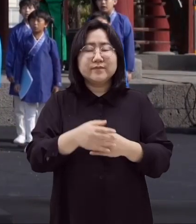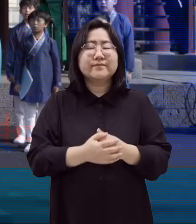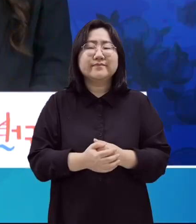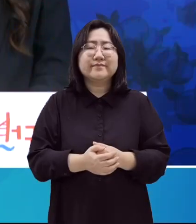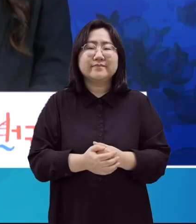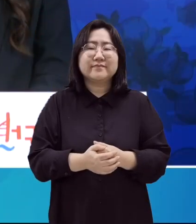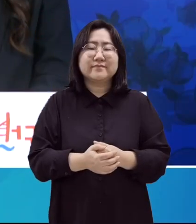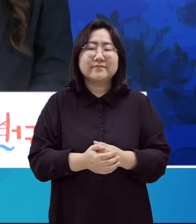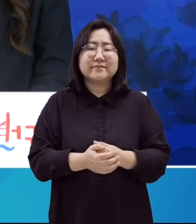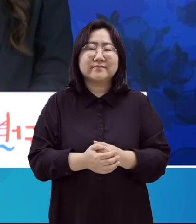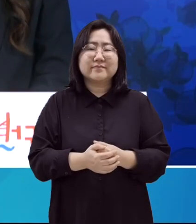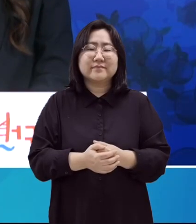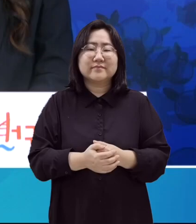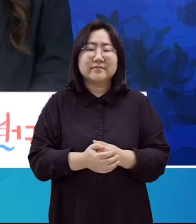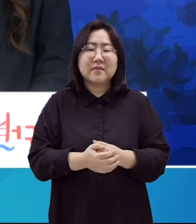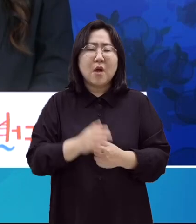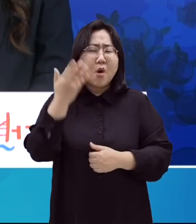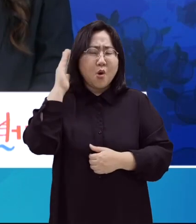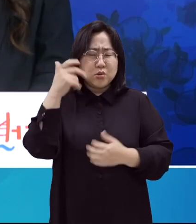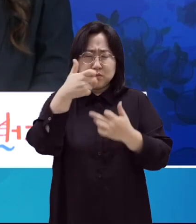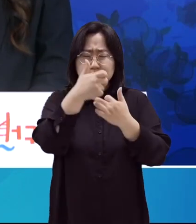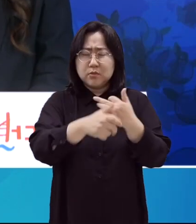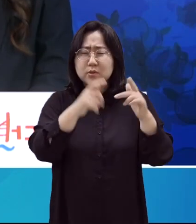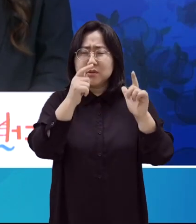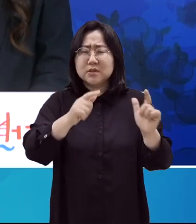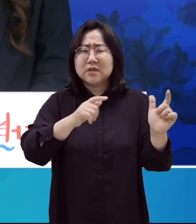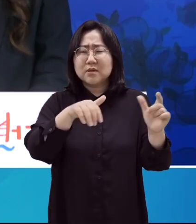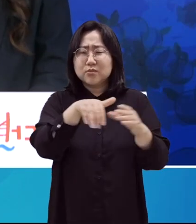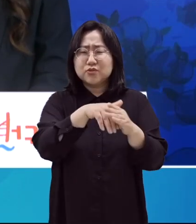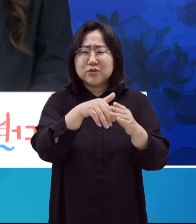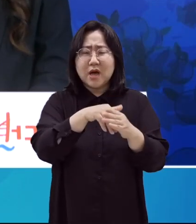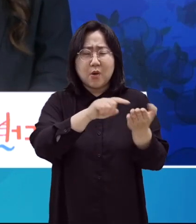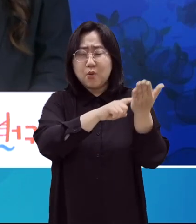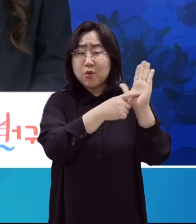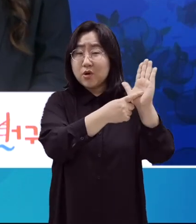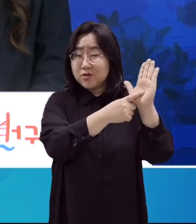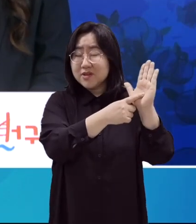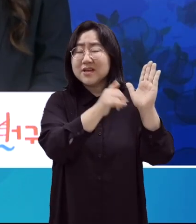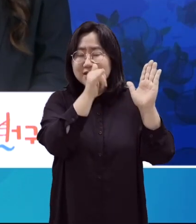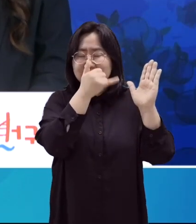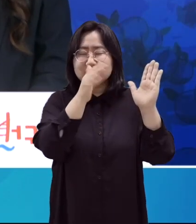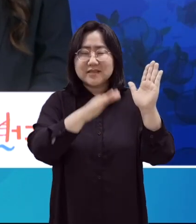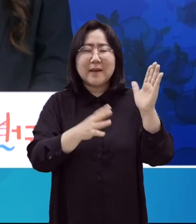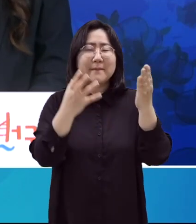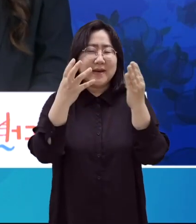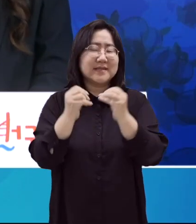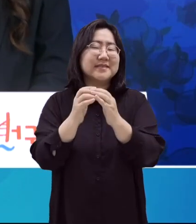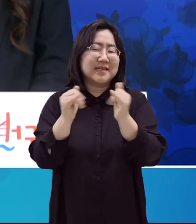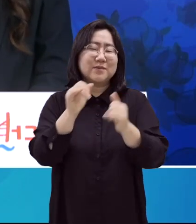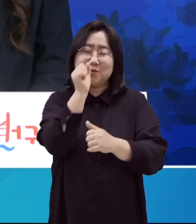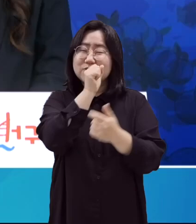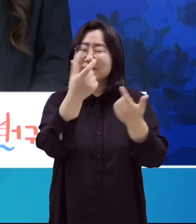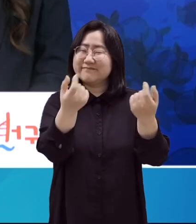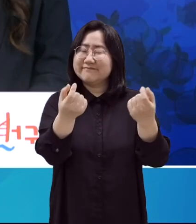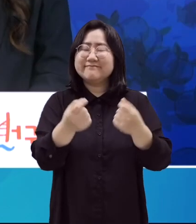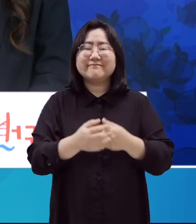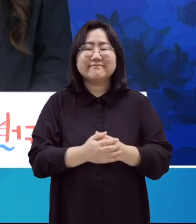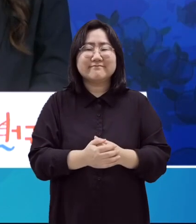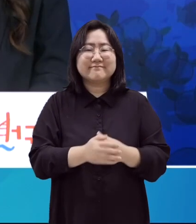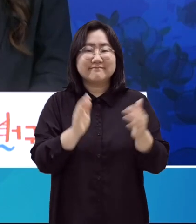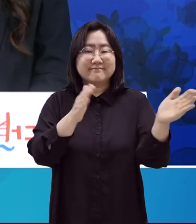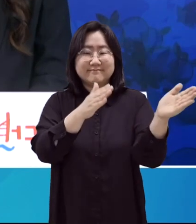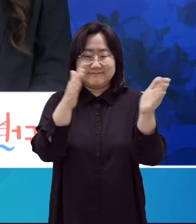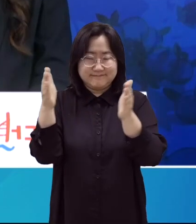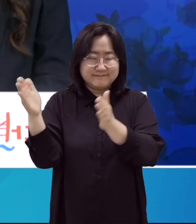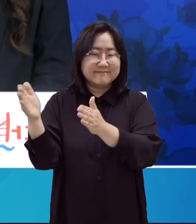네, 요즘 서귀포 지역의 다양한 문화공연 소식이 이어지고 있는데요. 아마 많은 분들이 좋아하실 것 같습니다. 계속해서